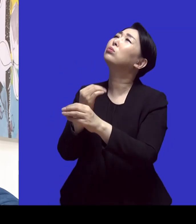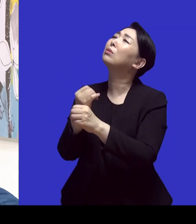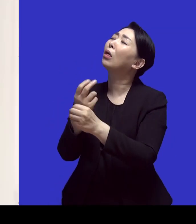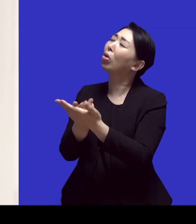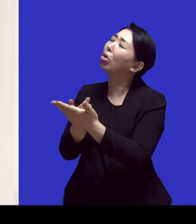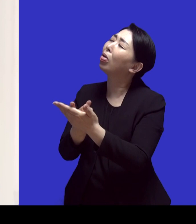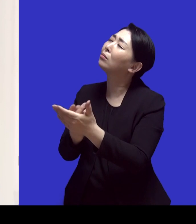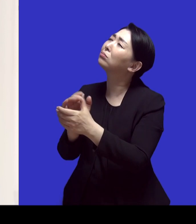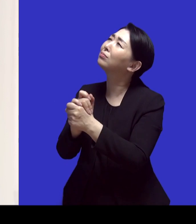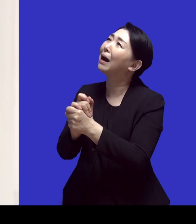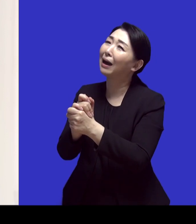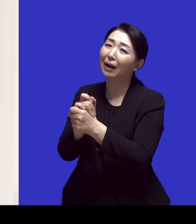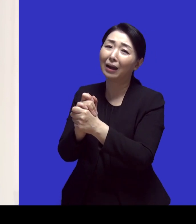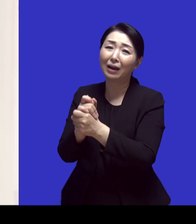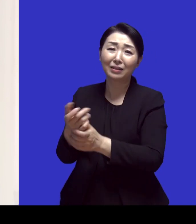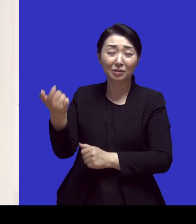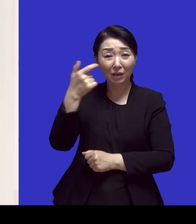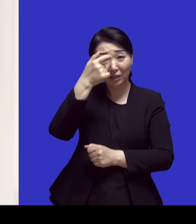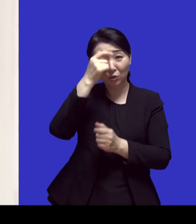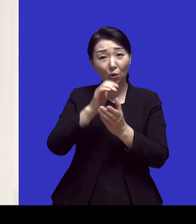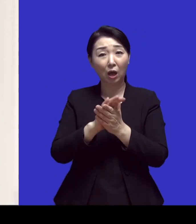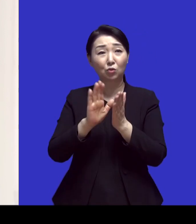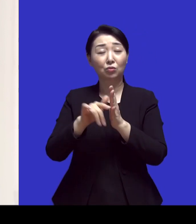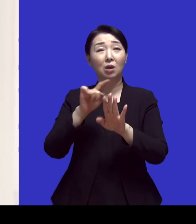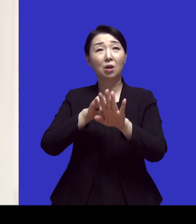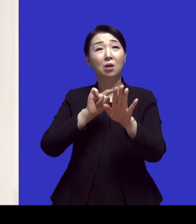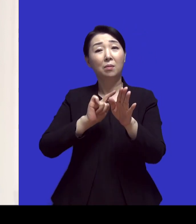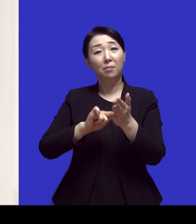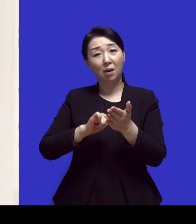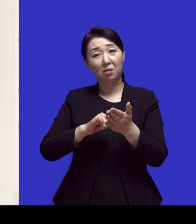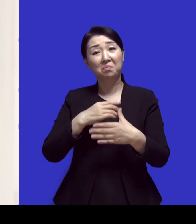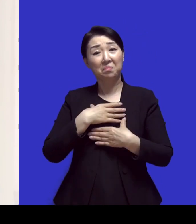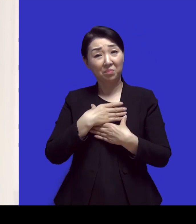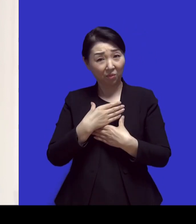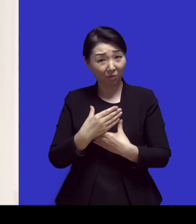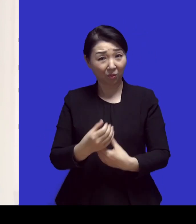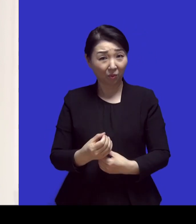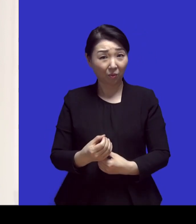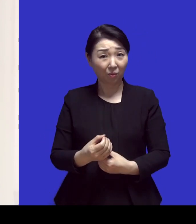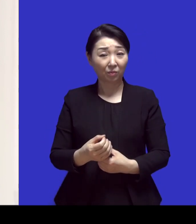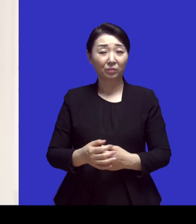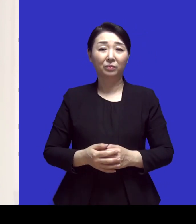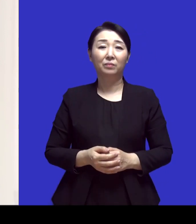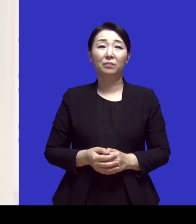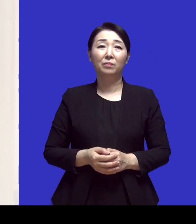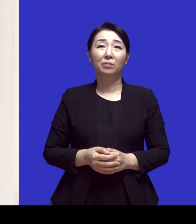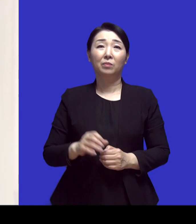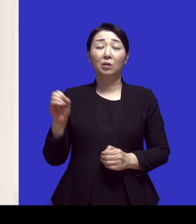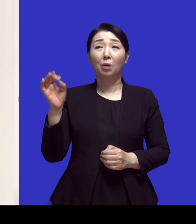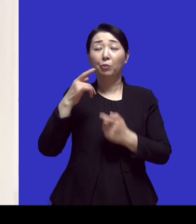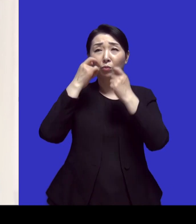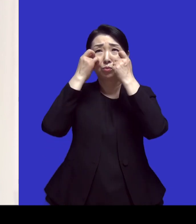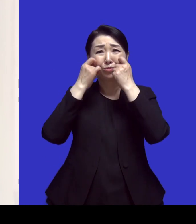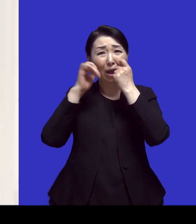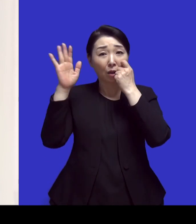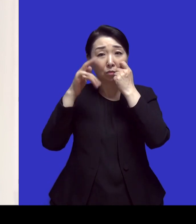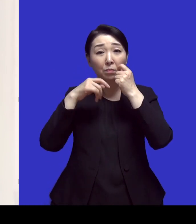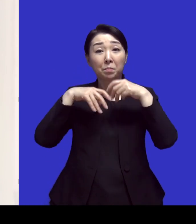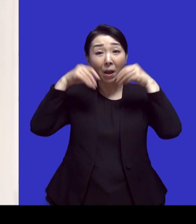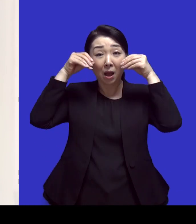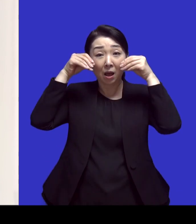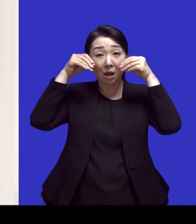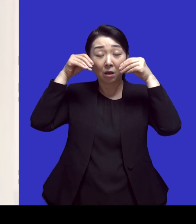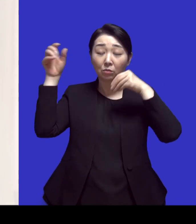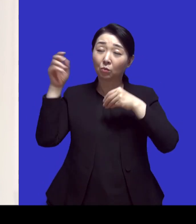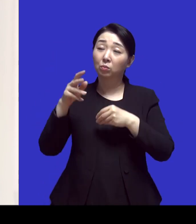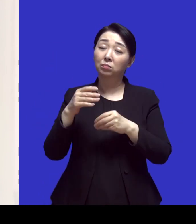네 근데 기도하는 중에 갑자기 마음이 편안해지는 거예요 네 그래서 갑자기 울음도 뚝 굳히고 네 그래서